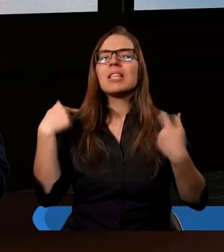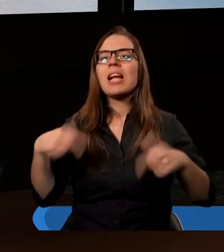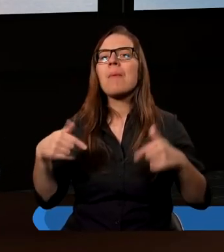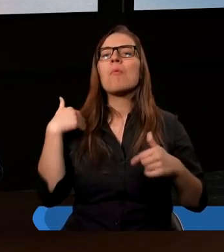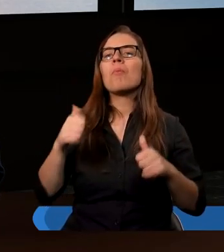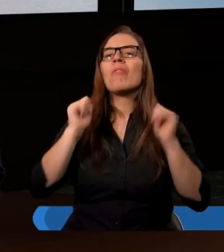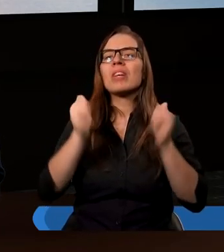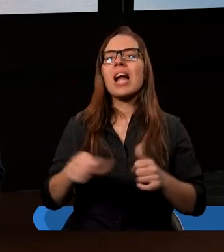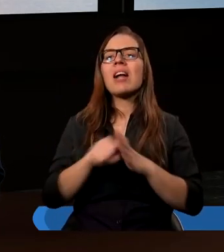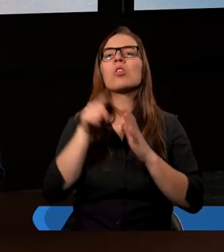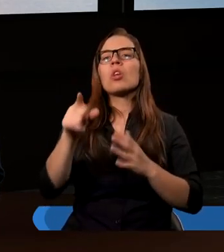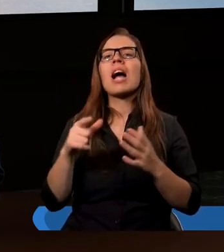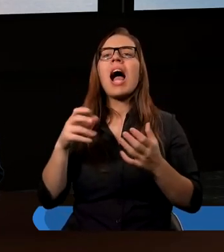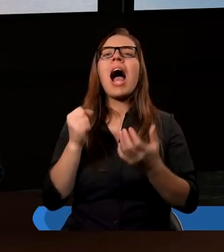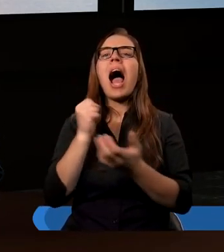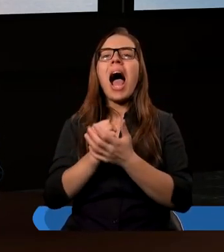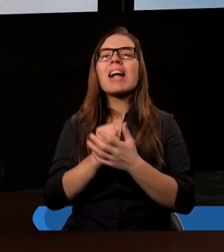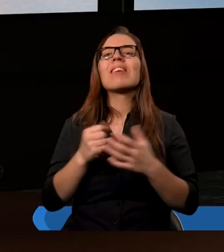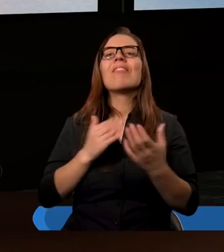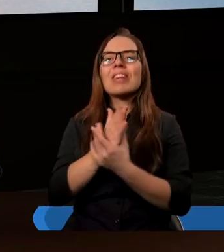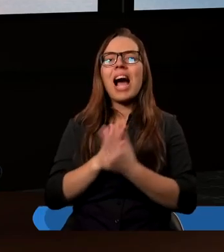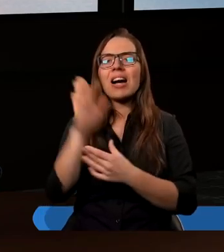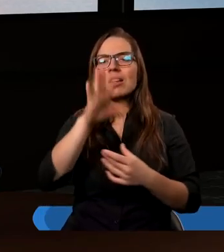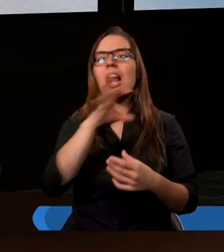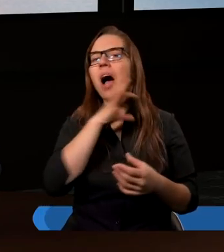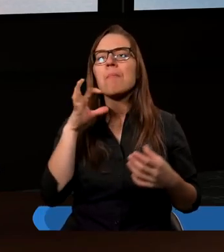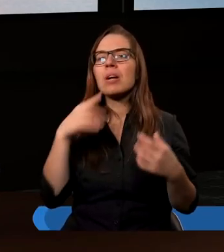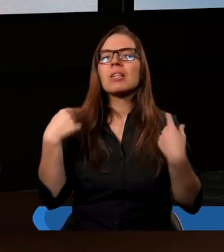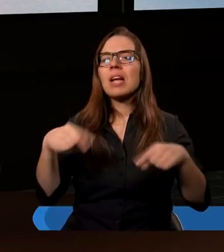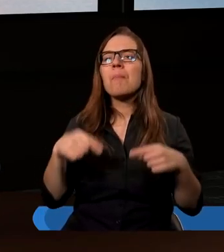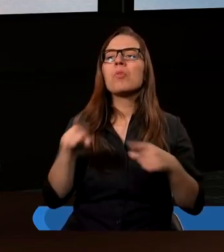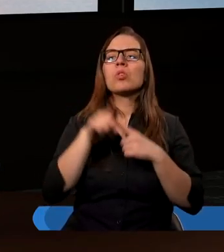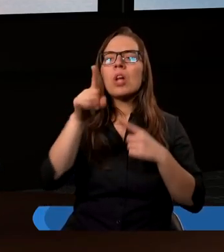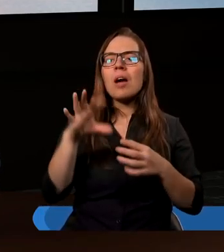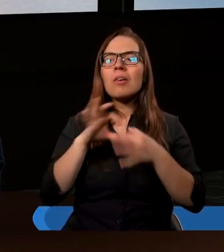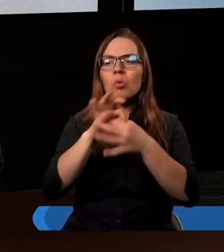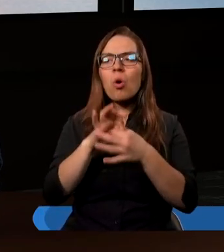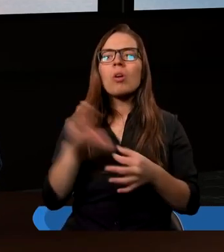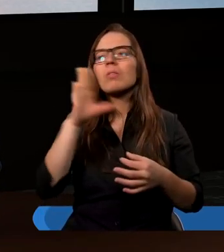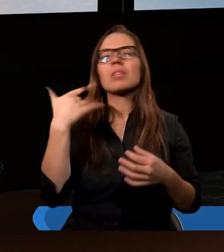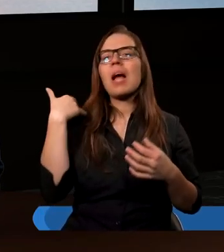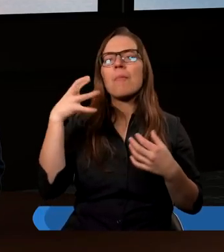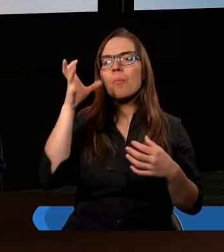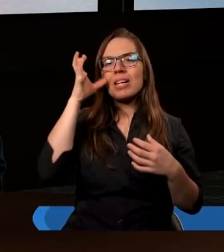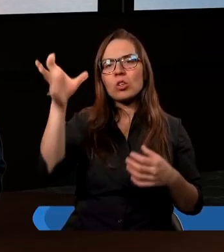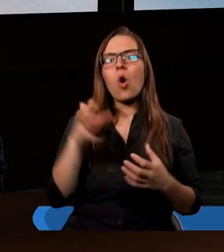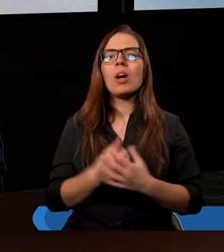do takiego aktu wiary jak Abraham. I Abraham, gdyby na co dzień z Bogiem nie żył, też do tego aktu by nie był zdolny.